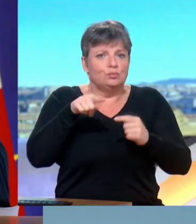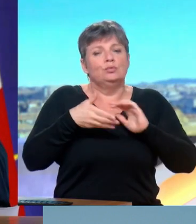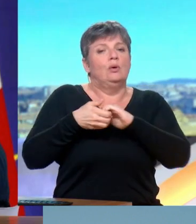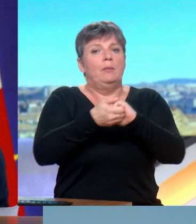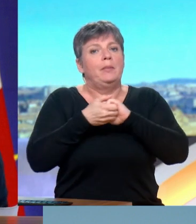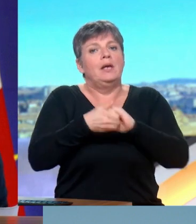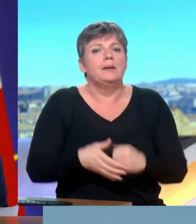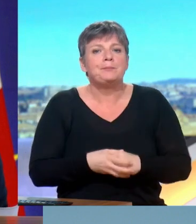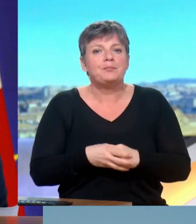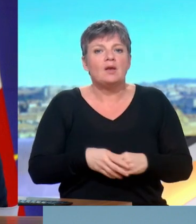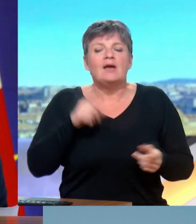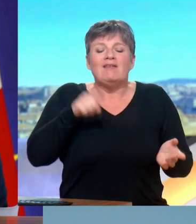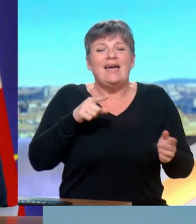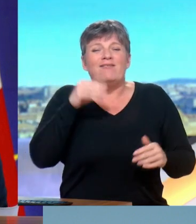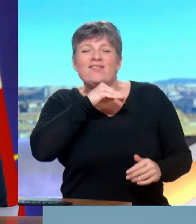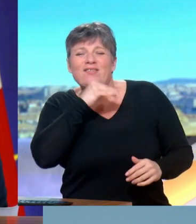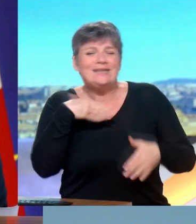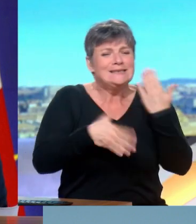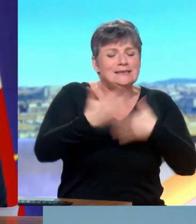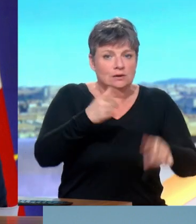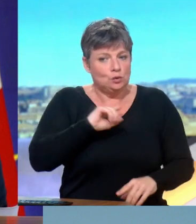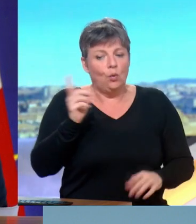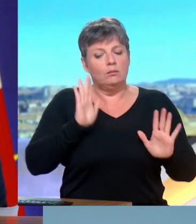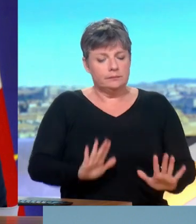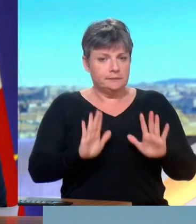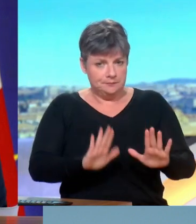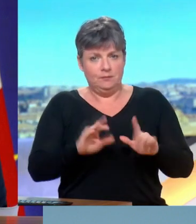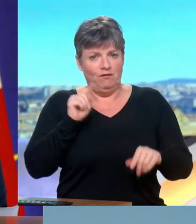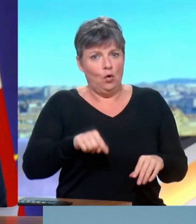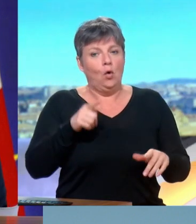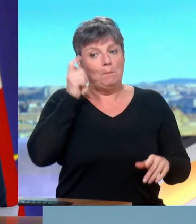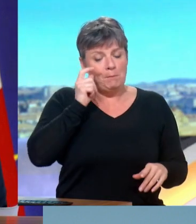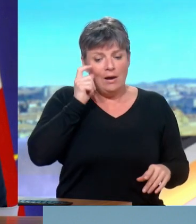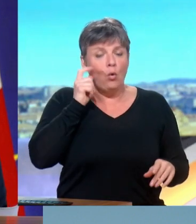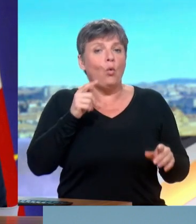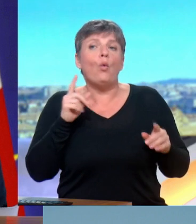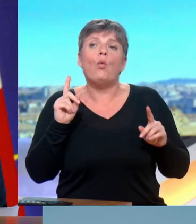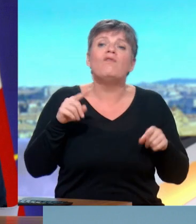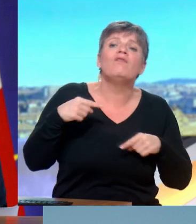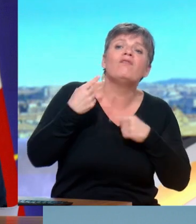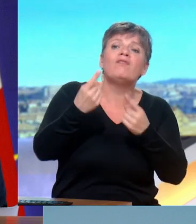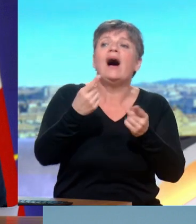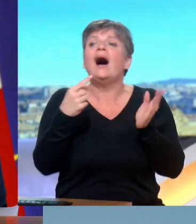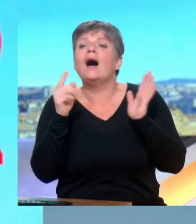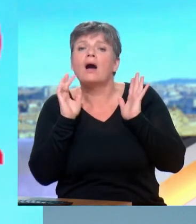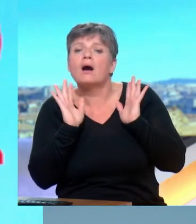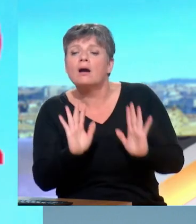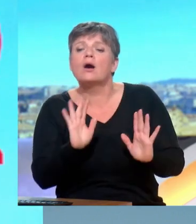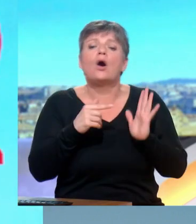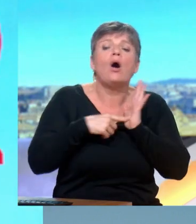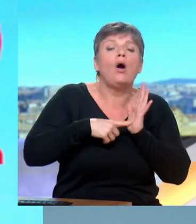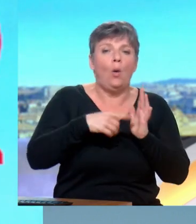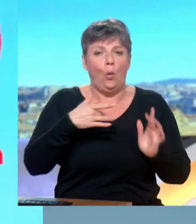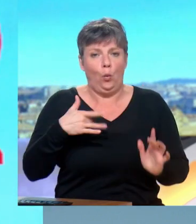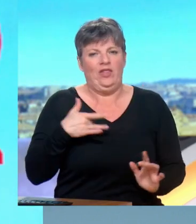il ne faut pas se précipiter. Emmanuel Macron doit y aller le jour où il pourra être utile.